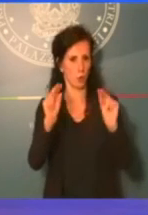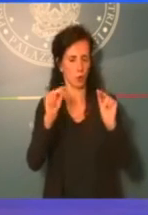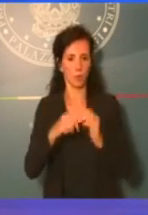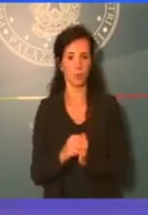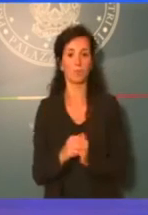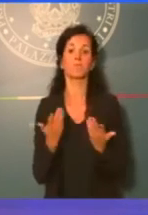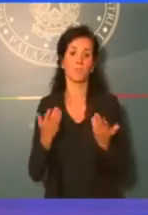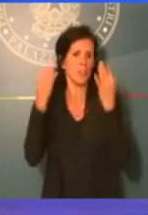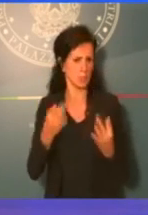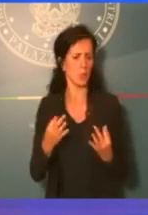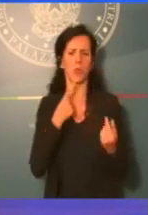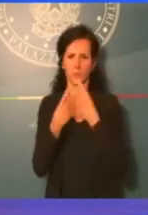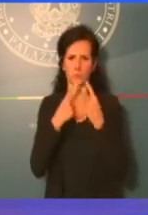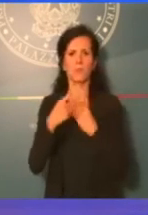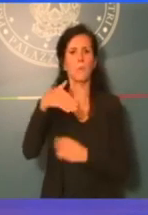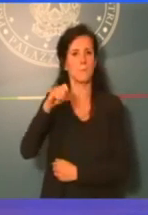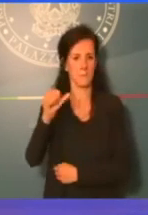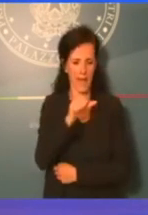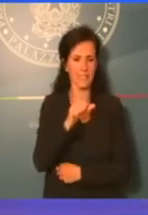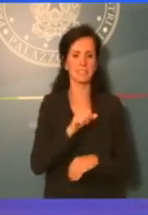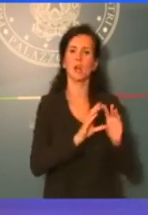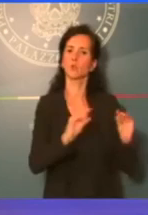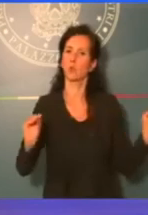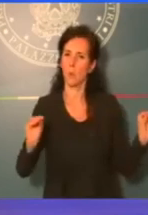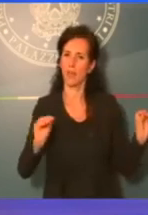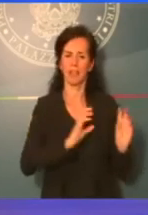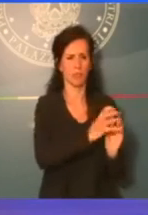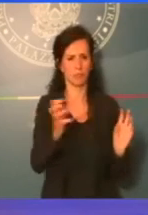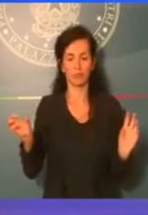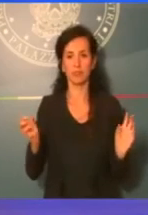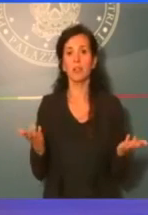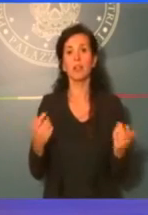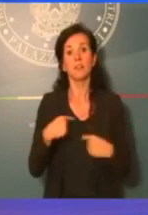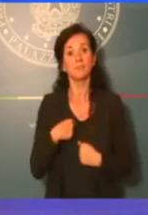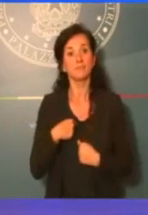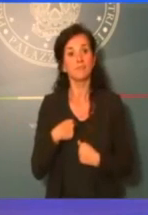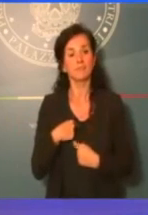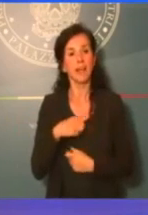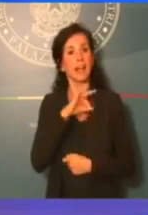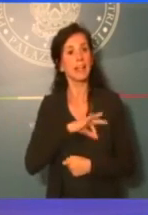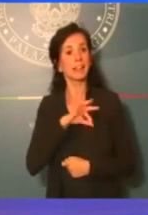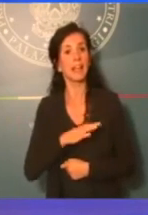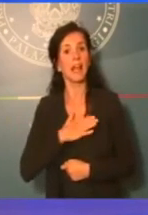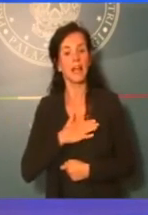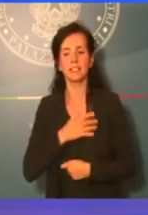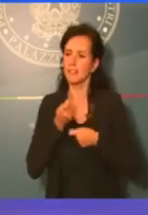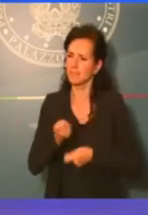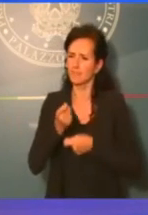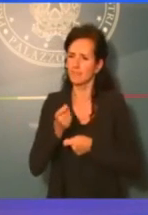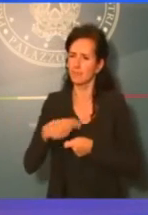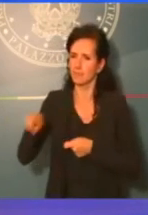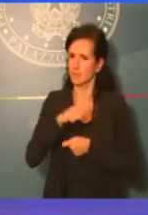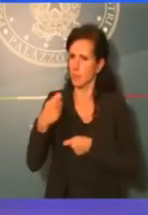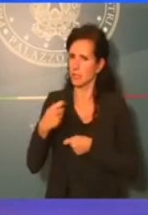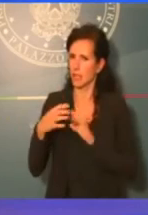gli strumenti sicuramente, non è mio interesse sollecitare i miei colleghi a utilizzare il MES,